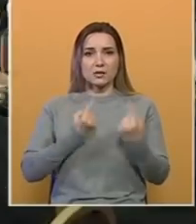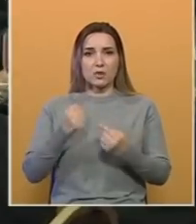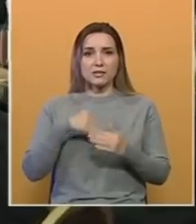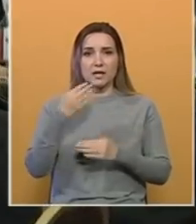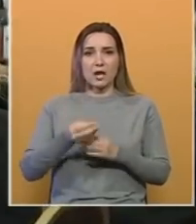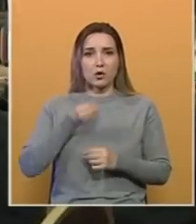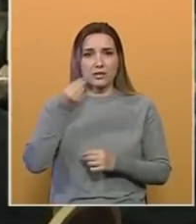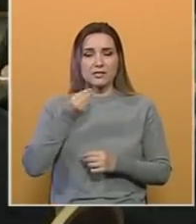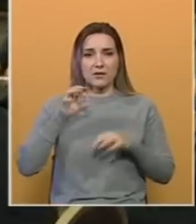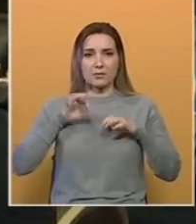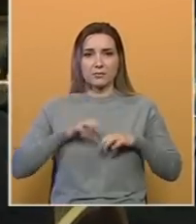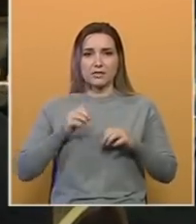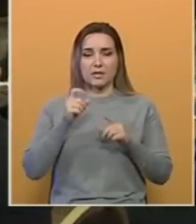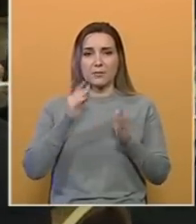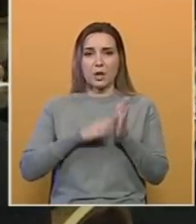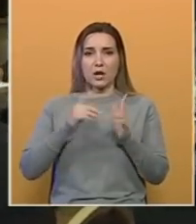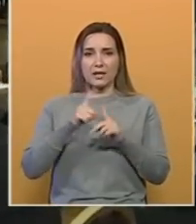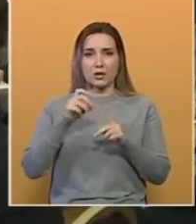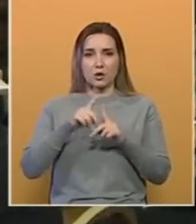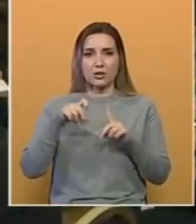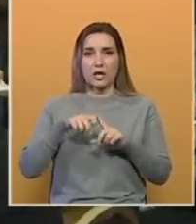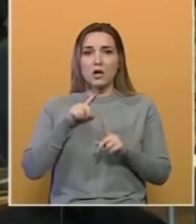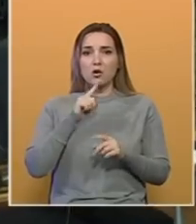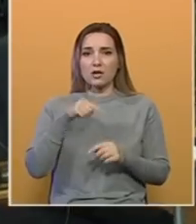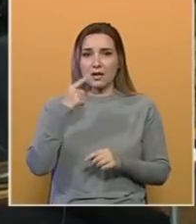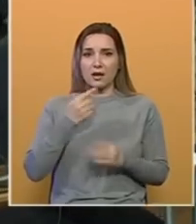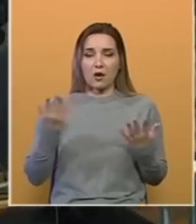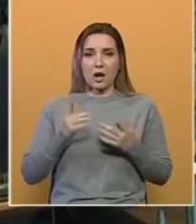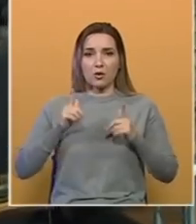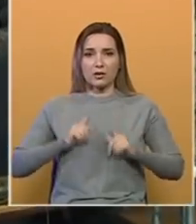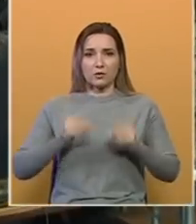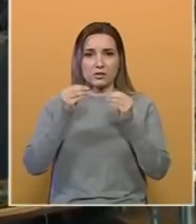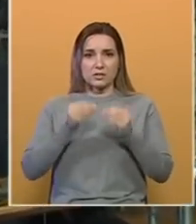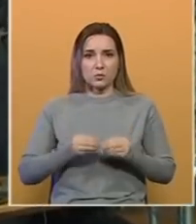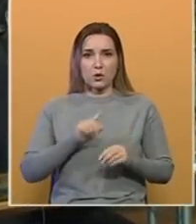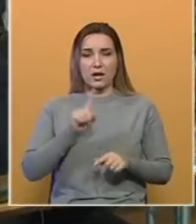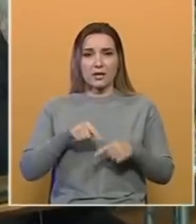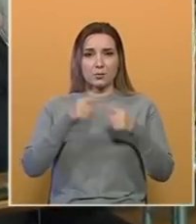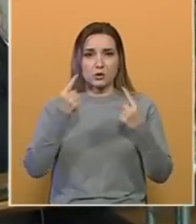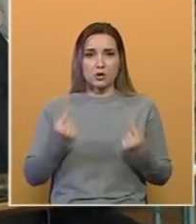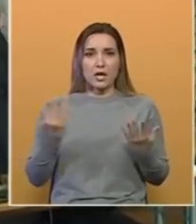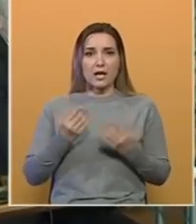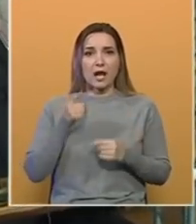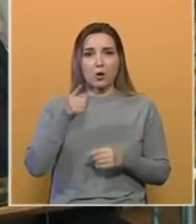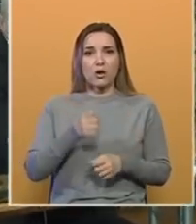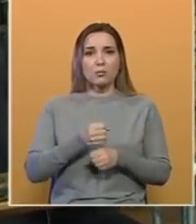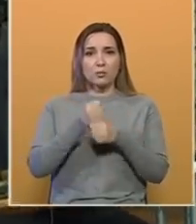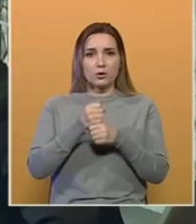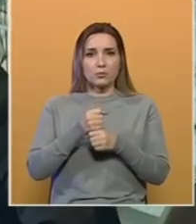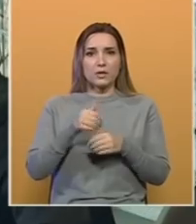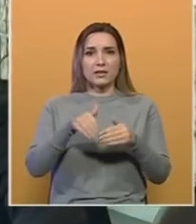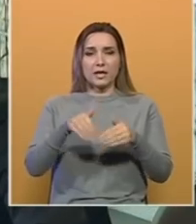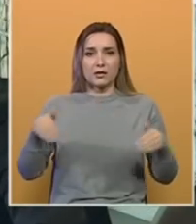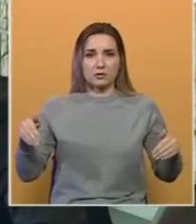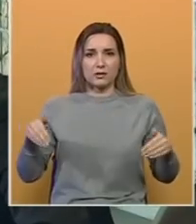nakon izjava člana predsjedništva Bosne i Hercegovine Milorada Dodika, koji je kazao kako dejtonski sporazum ne postoji i kako on podupire teritorijalni